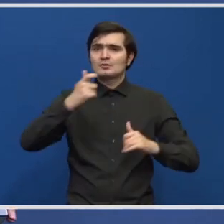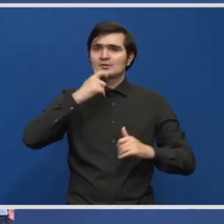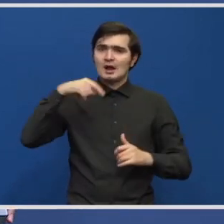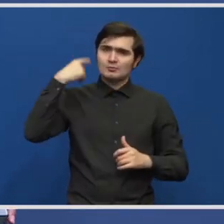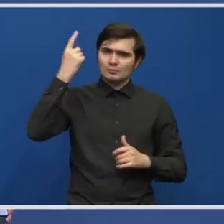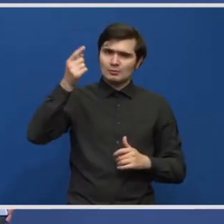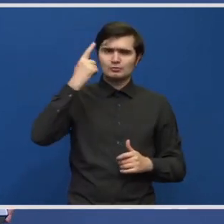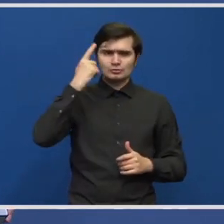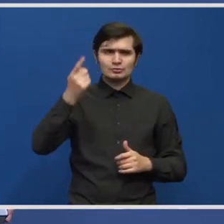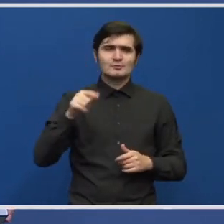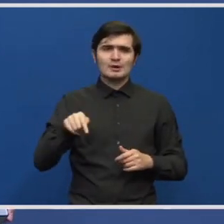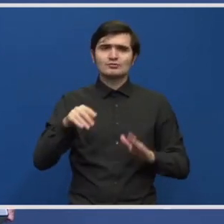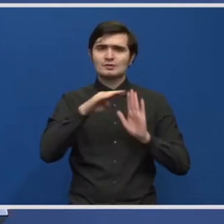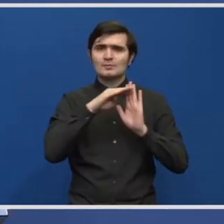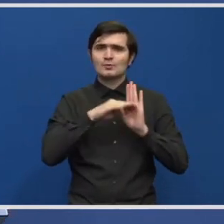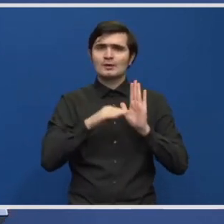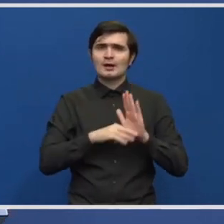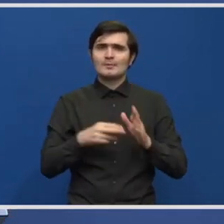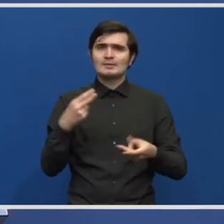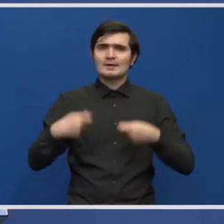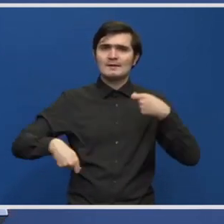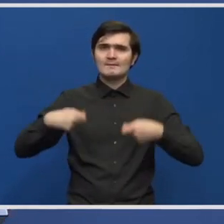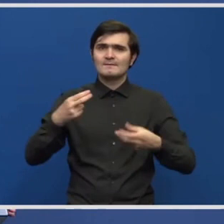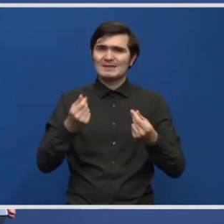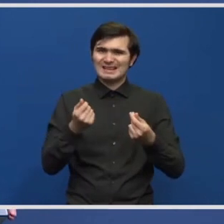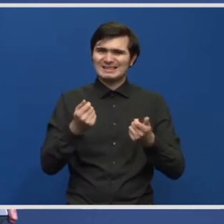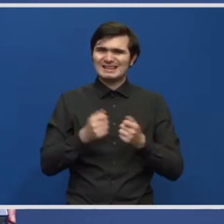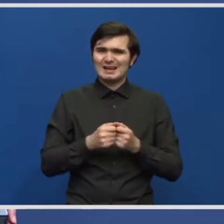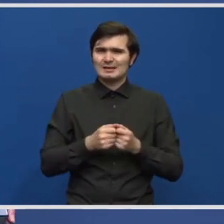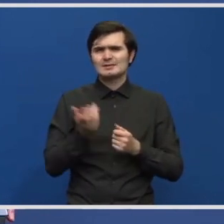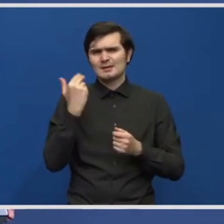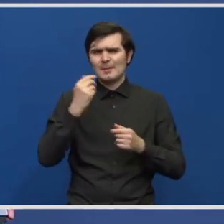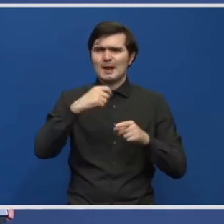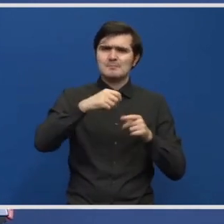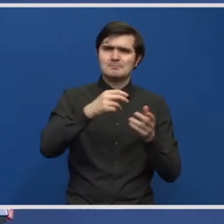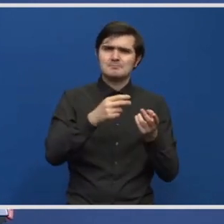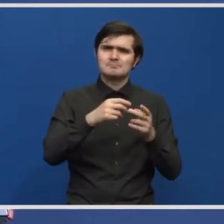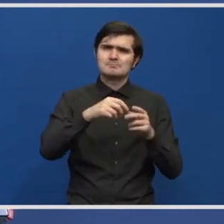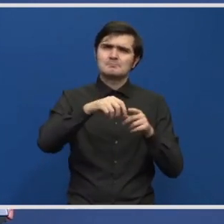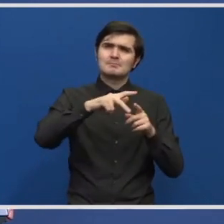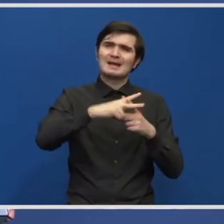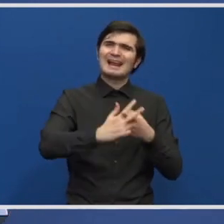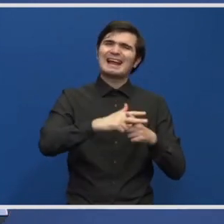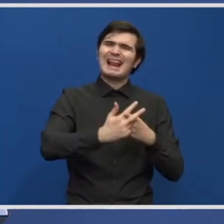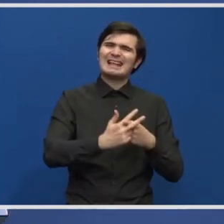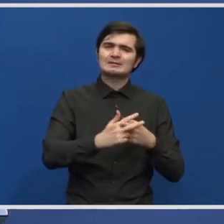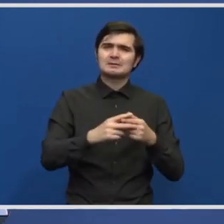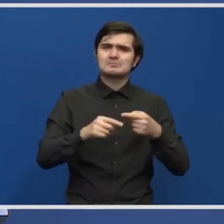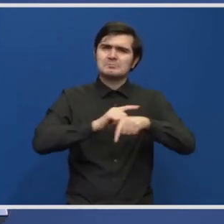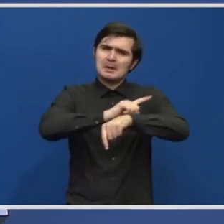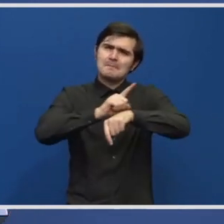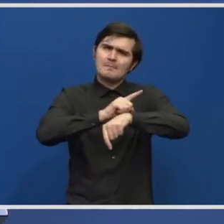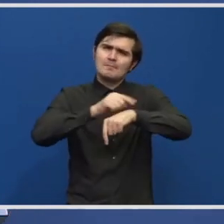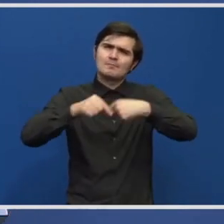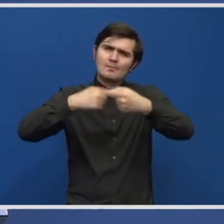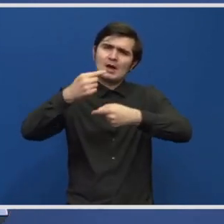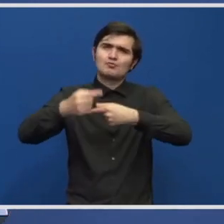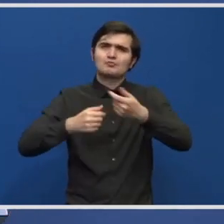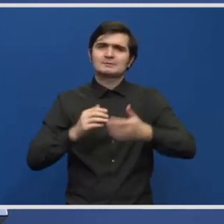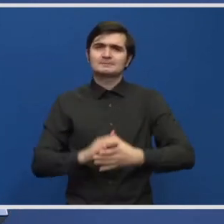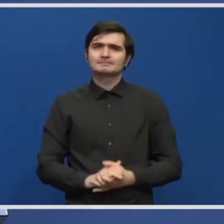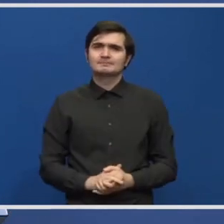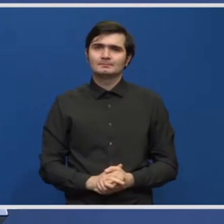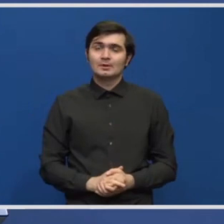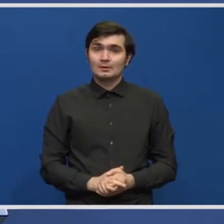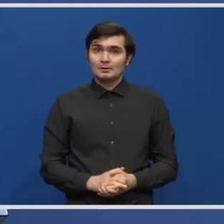că toate aceste programe de finanțare se mai ajustează pe parcursul lor în funcție de realitate, se pot adăuga și alte